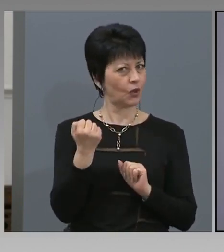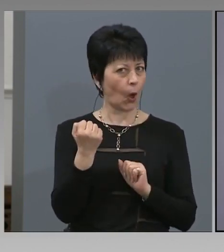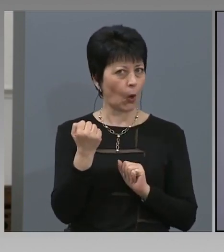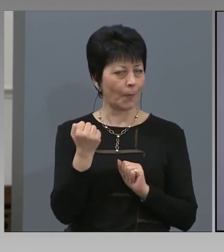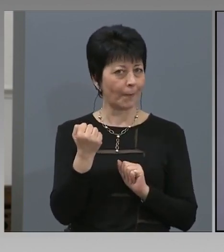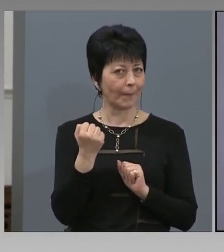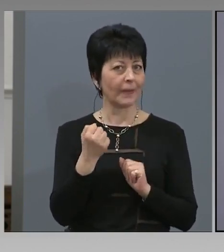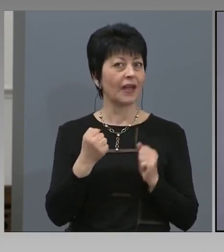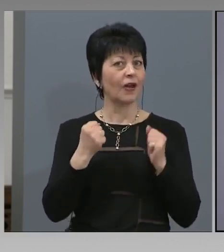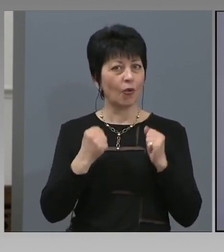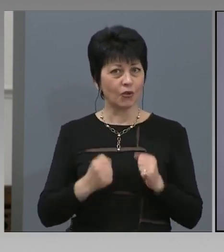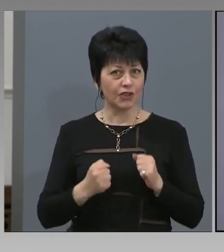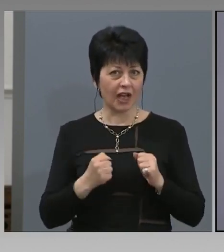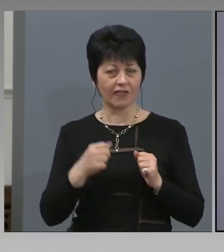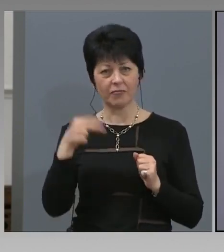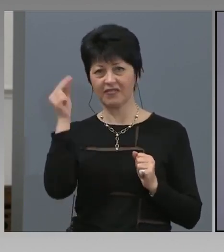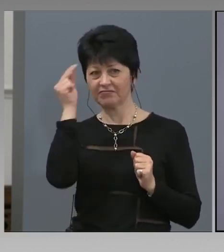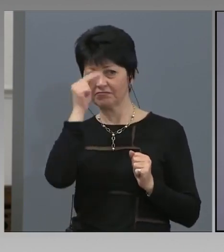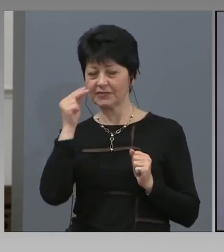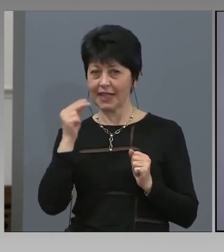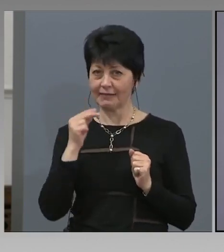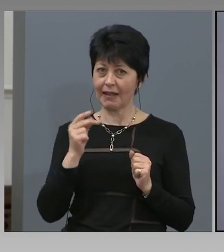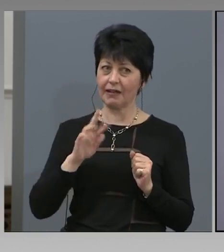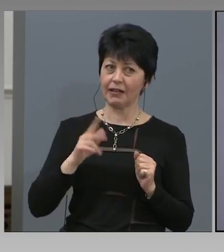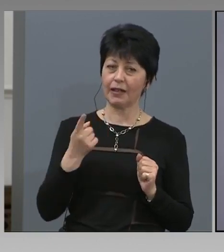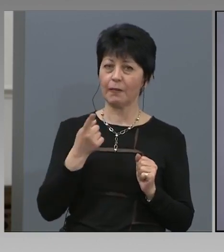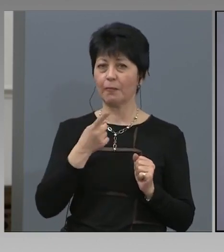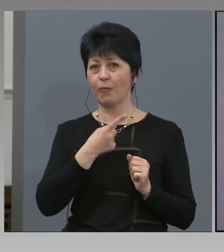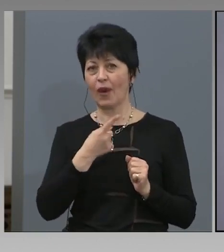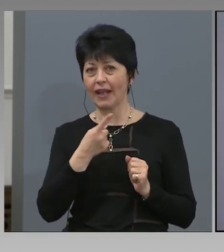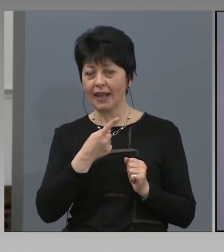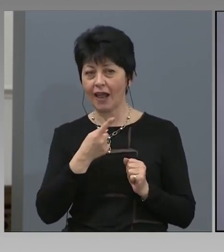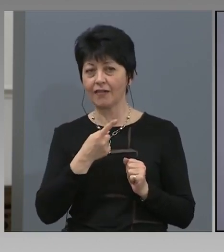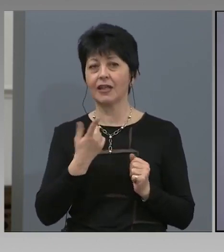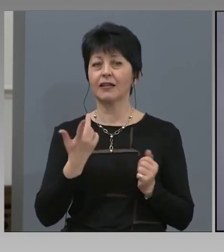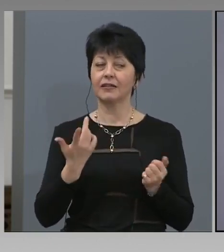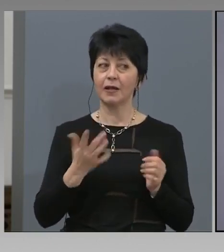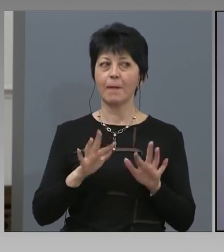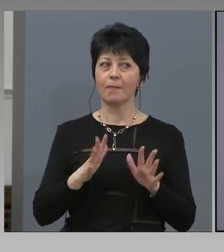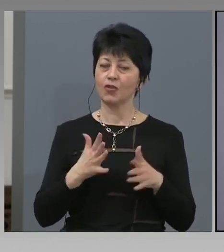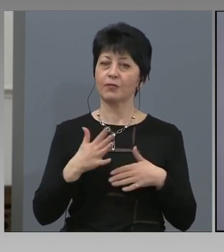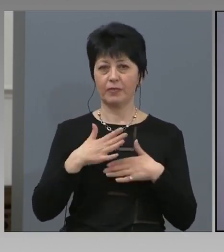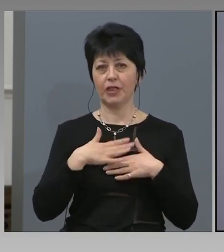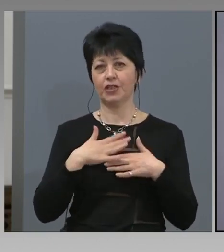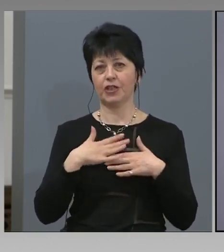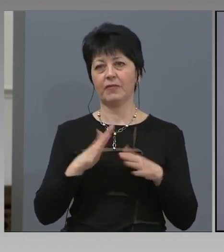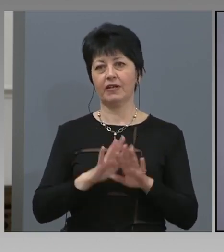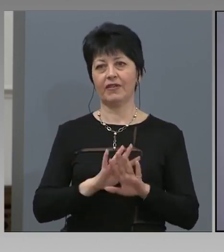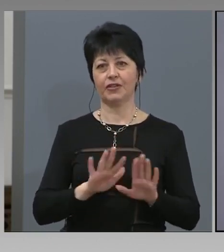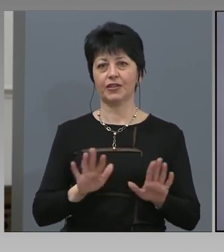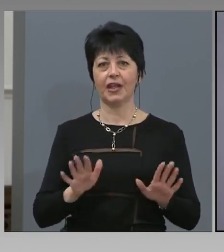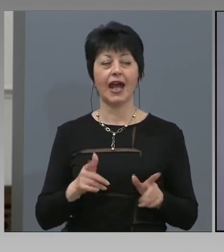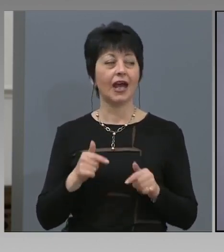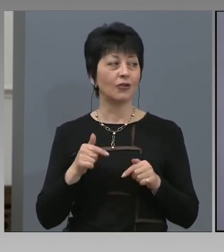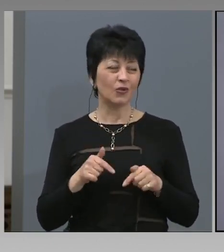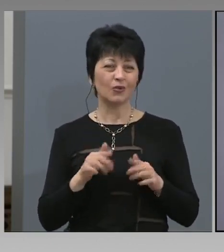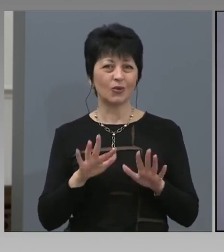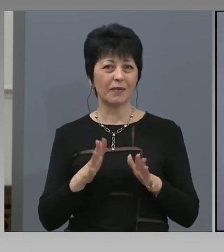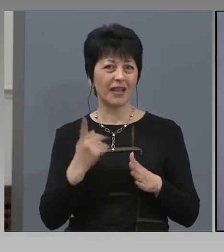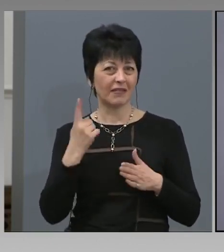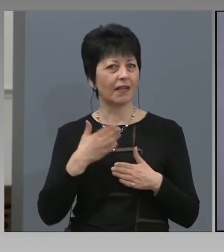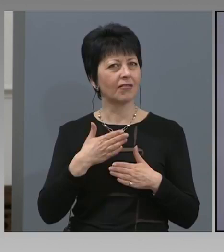че неделя или ранния планеделник вече ще бъде свободно за даунлоден от всеки. Като пак, тук има един процес